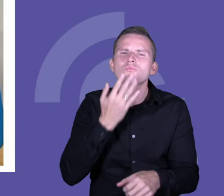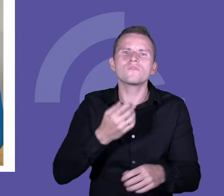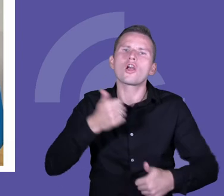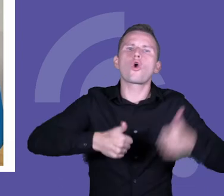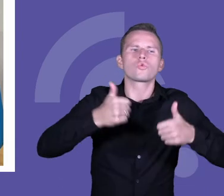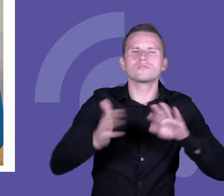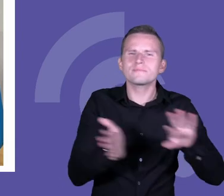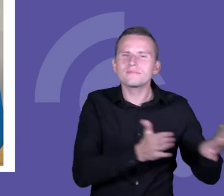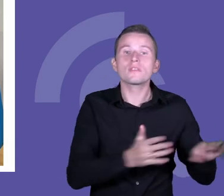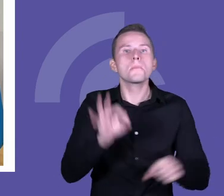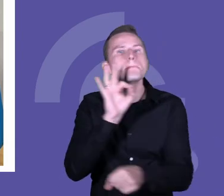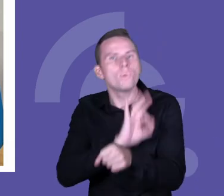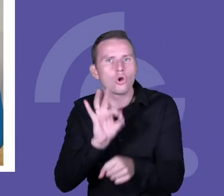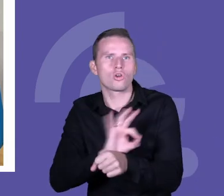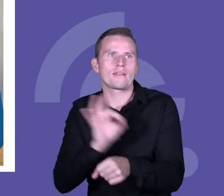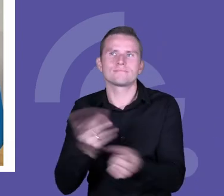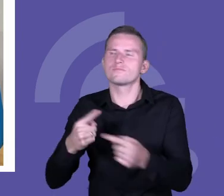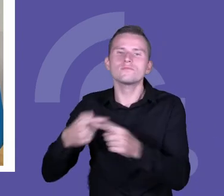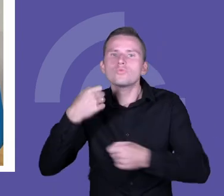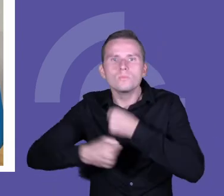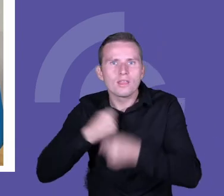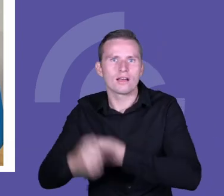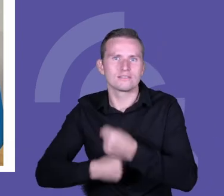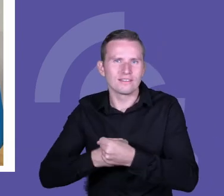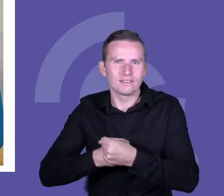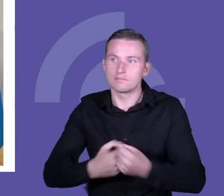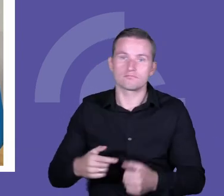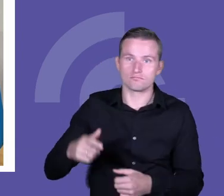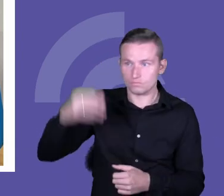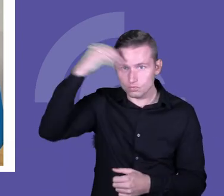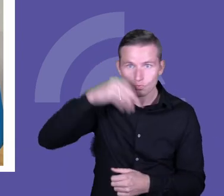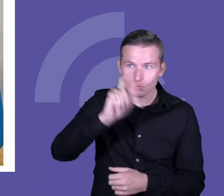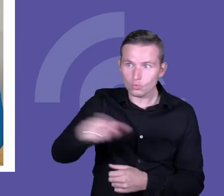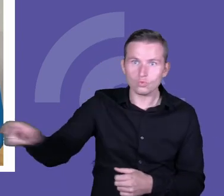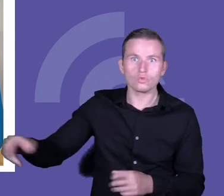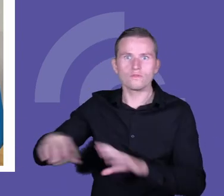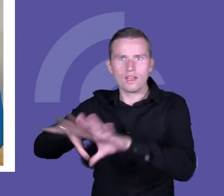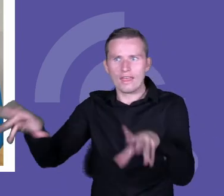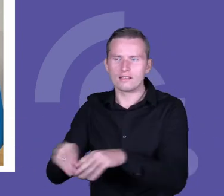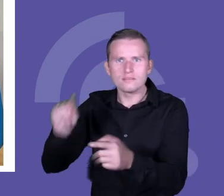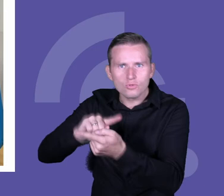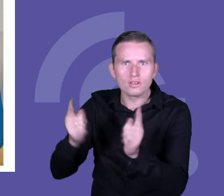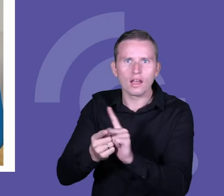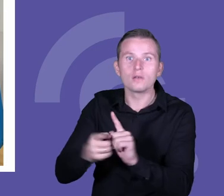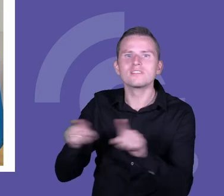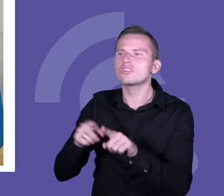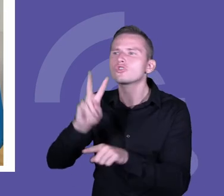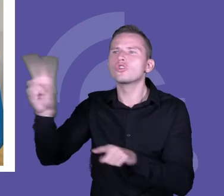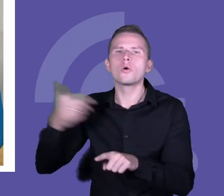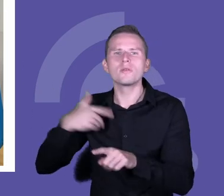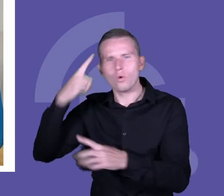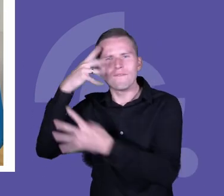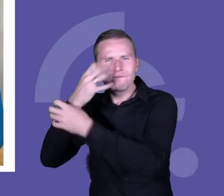faktycznie o projektach, takiej współpracy, gdzie uczniowie spotykają się między innymi z absolwentami, czy z rodzicami mogą